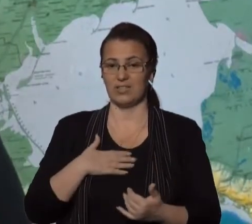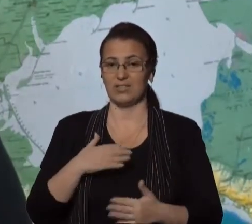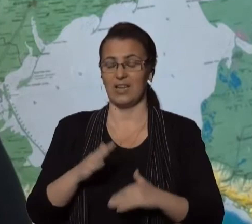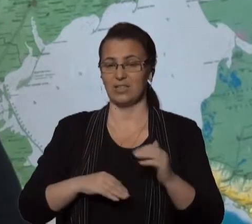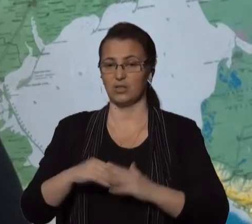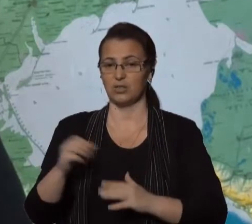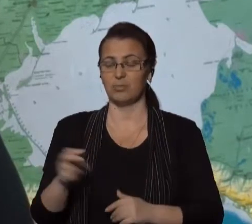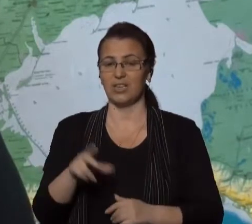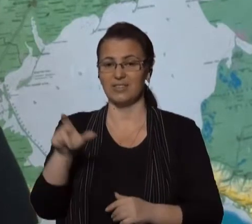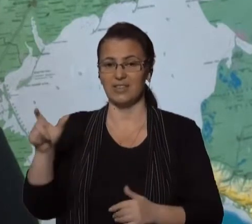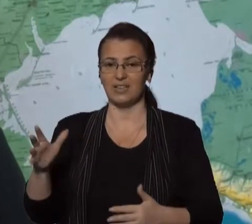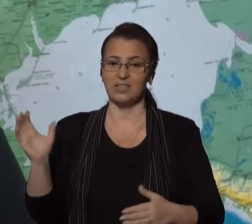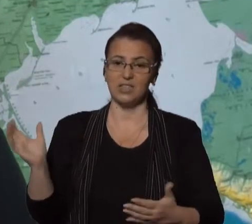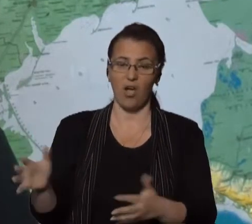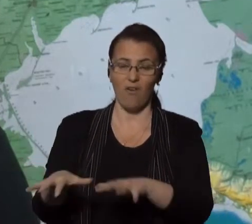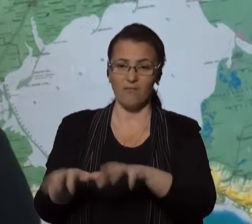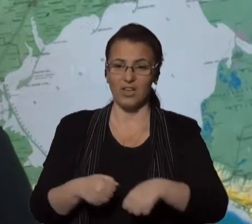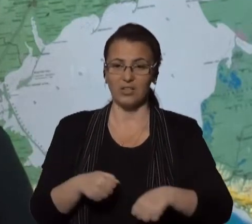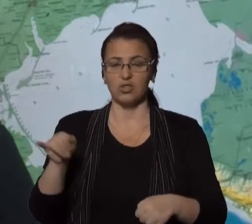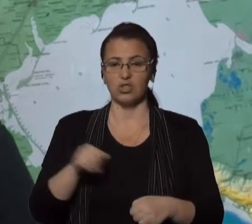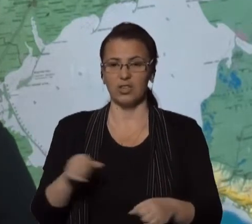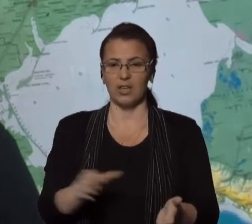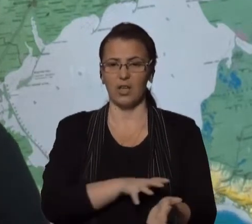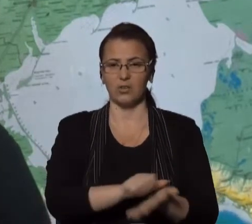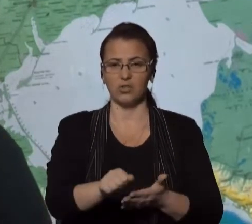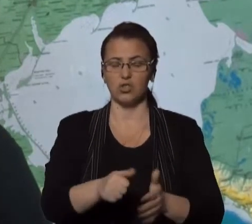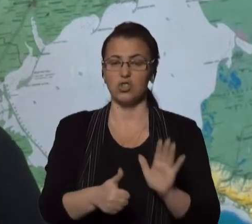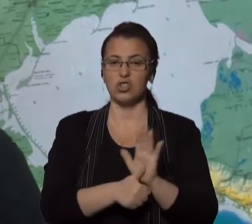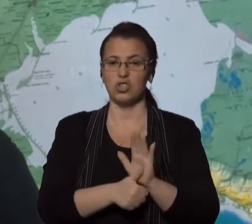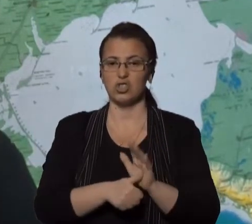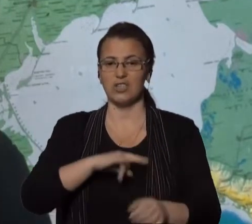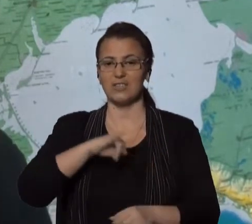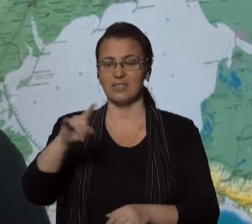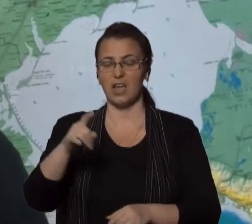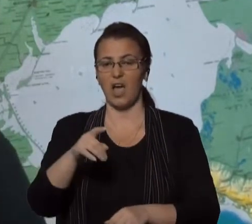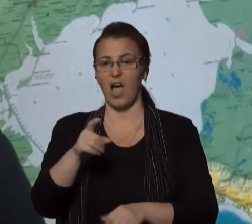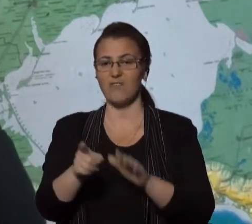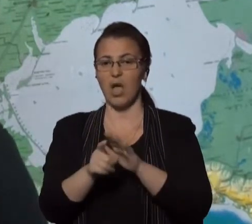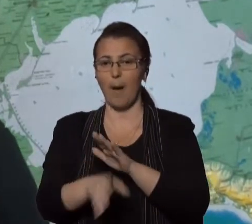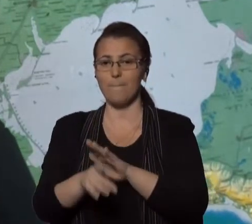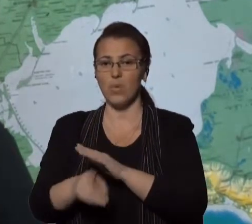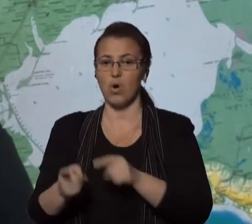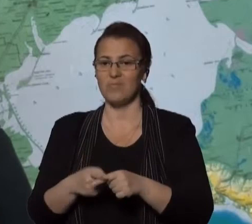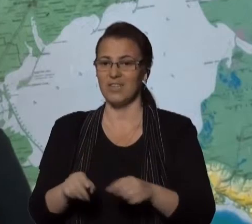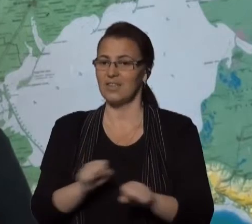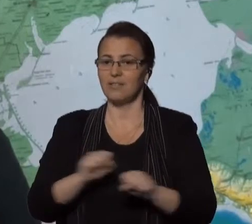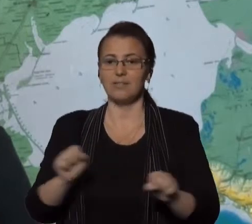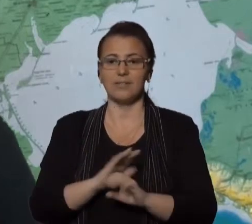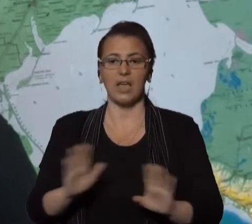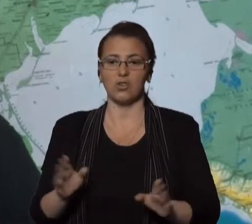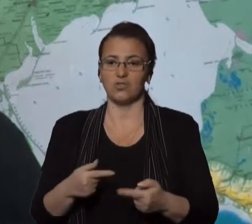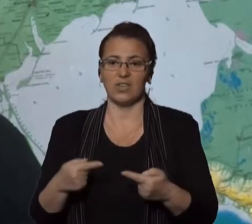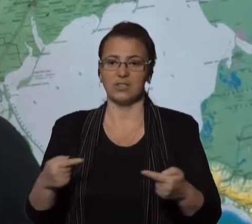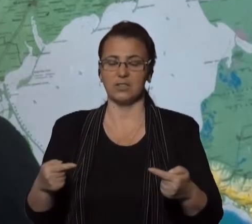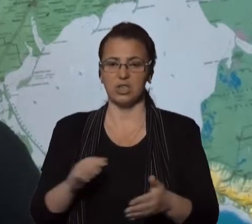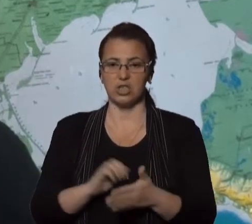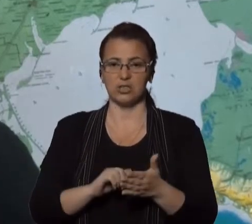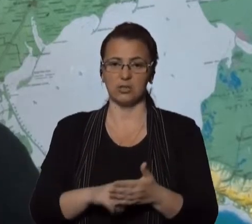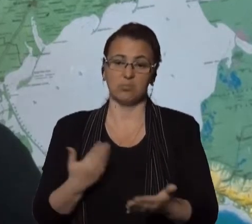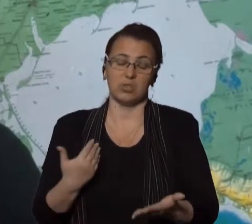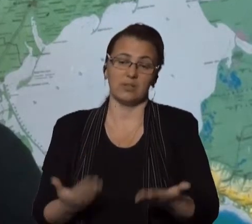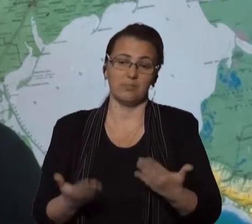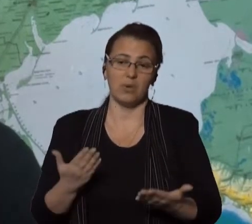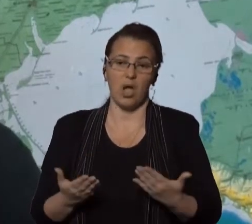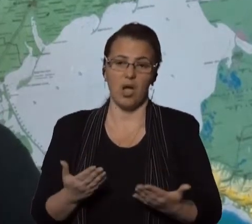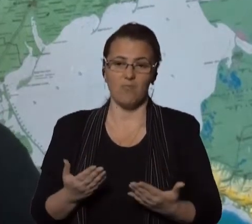вилучили і знешкодили цілих 6 авіабомб, які не розірвали з тих чи інших причин. Мабуть, через те, що